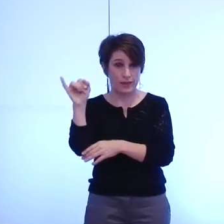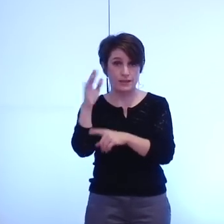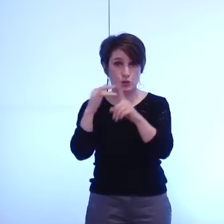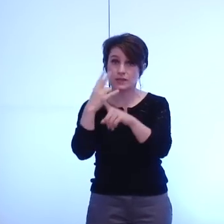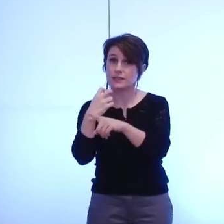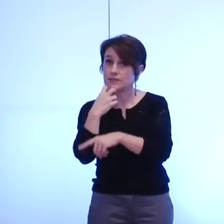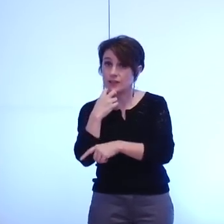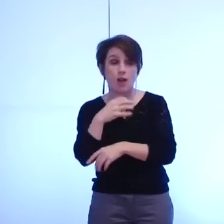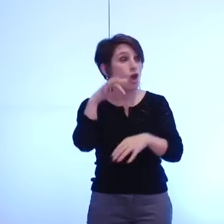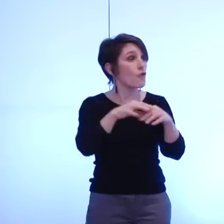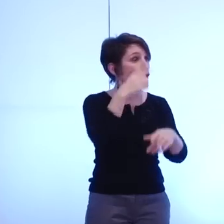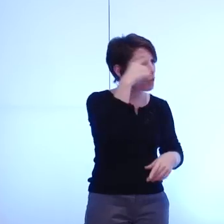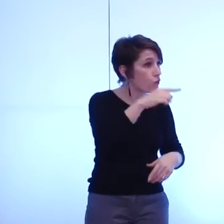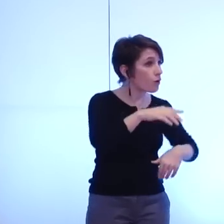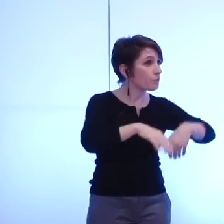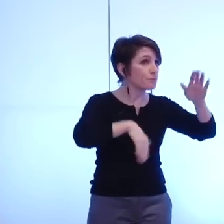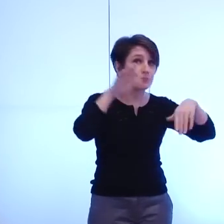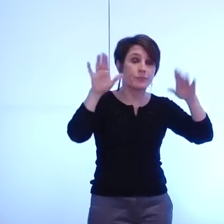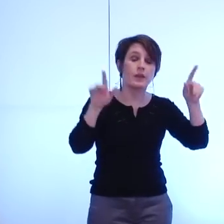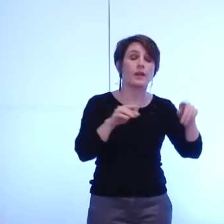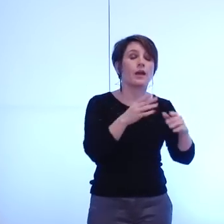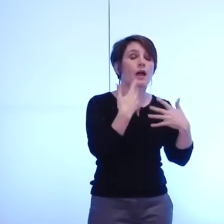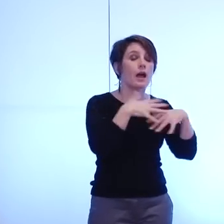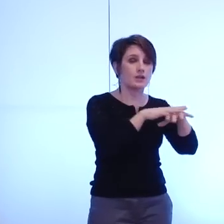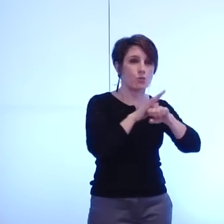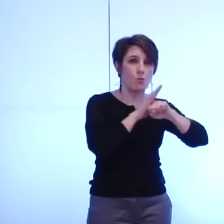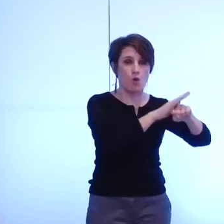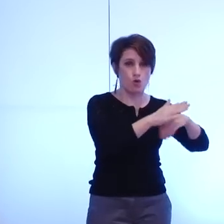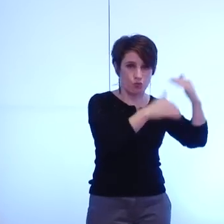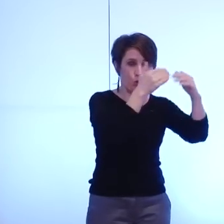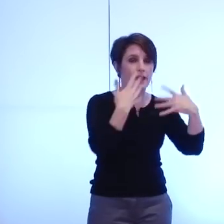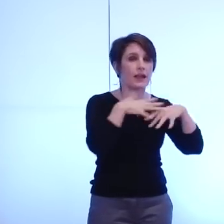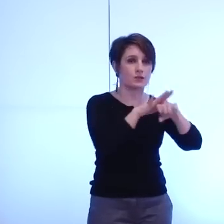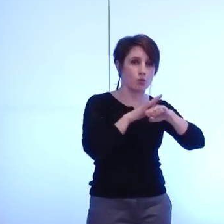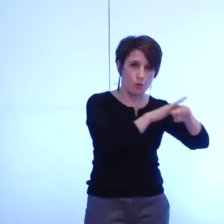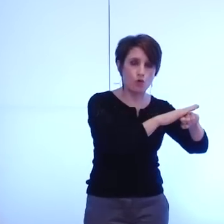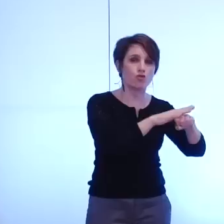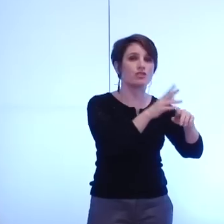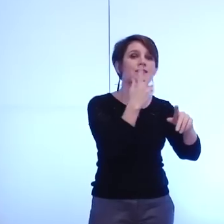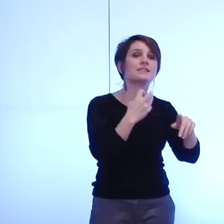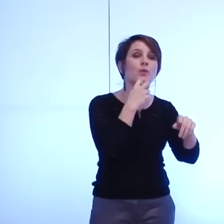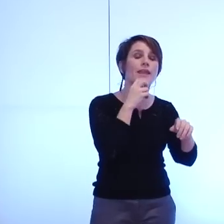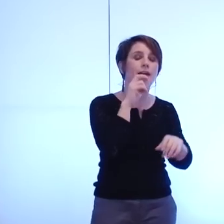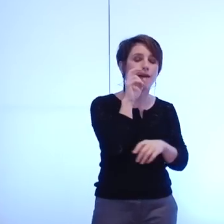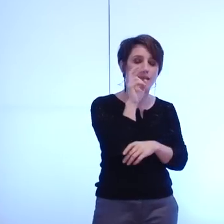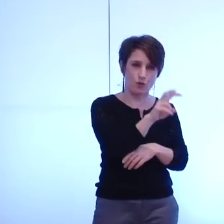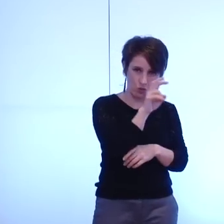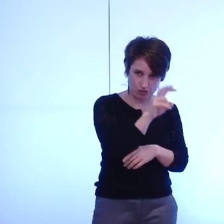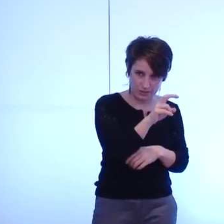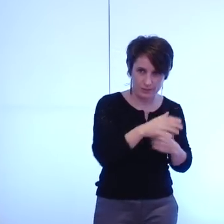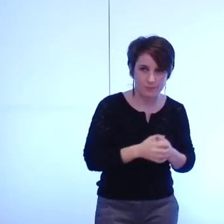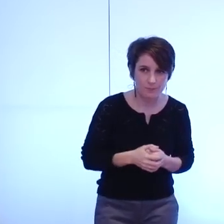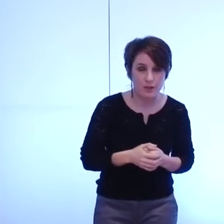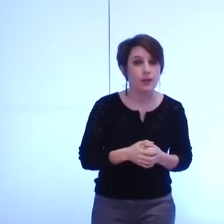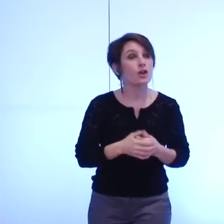Civile qui vote pour Rassemblement de Gauche et de Progrès Rassemblement Citoyens de la Gauche et les Écologistes cette délibération sur les